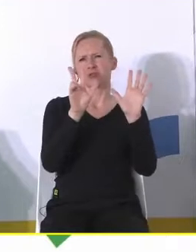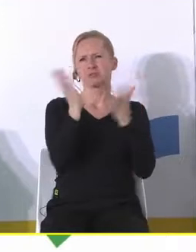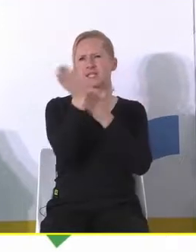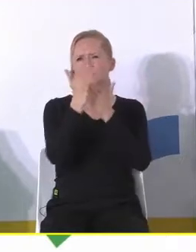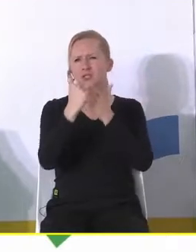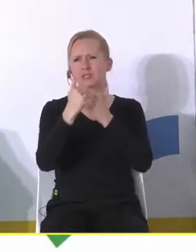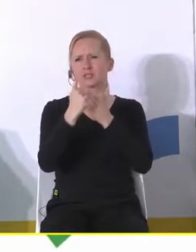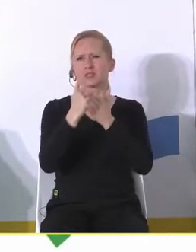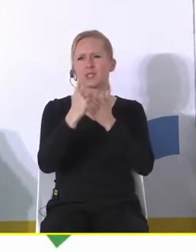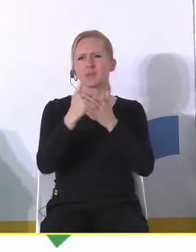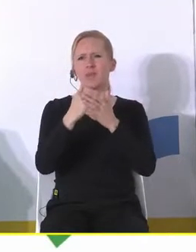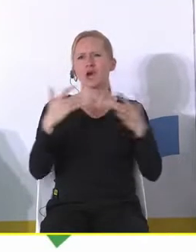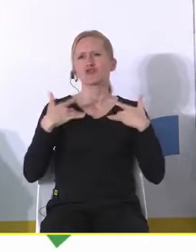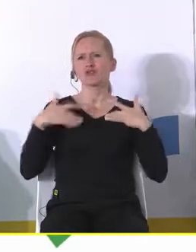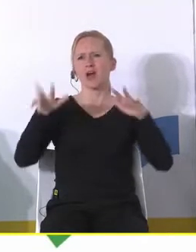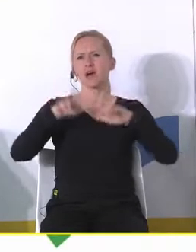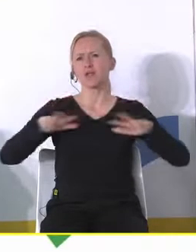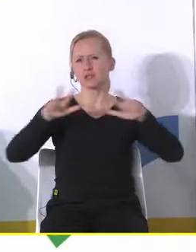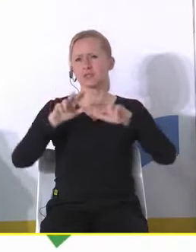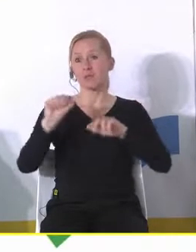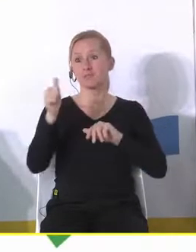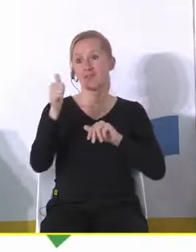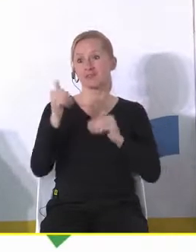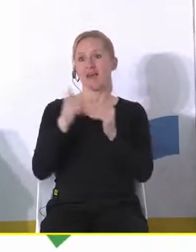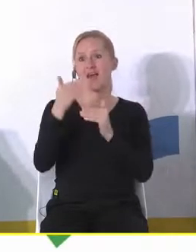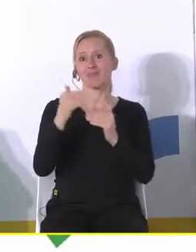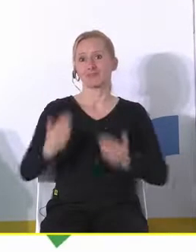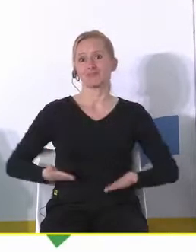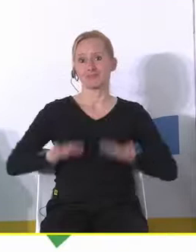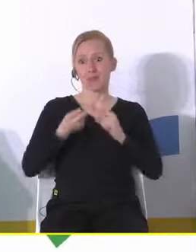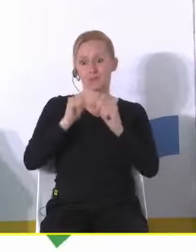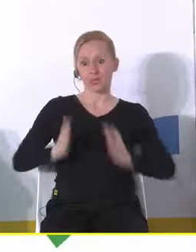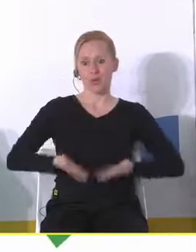życia rodziny od etapu jeszcze zanim pojawią się dzieci aż do